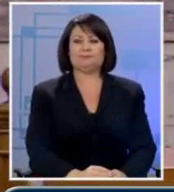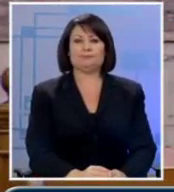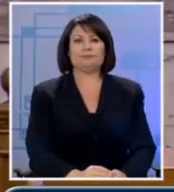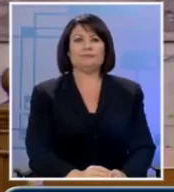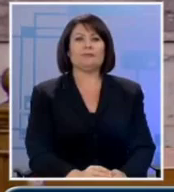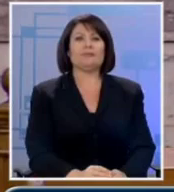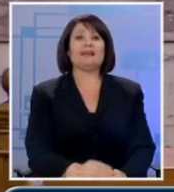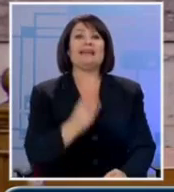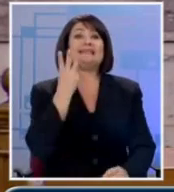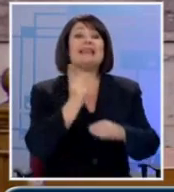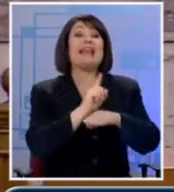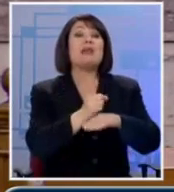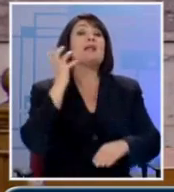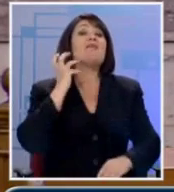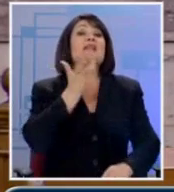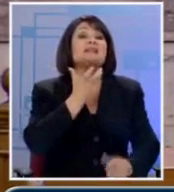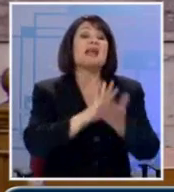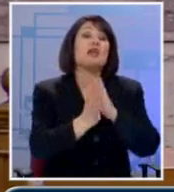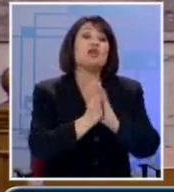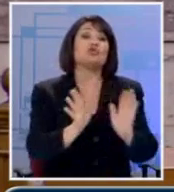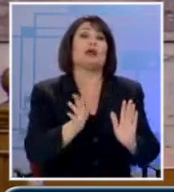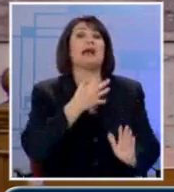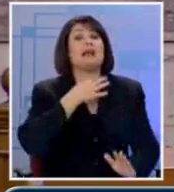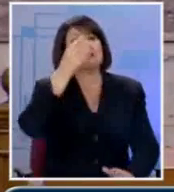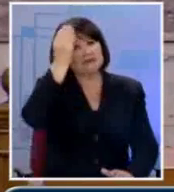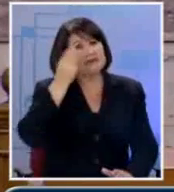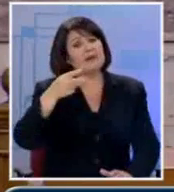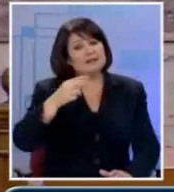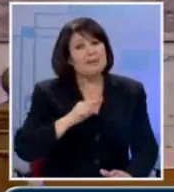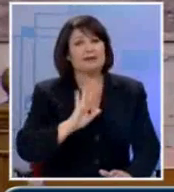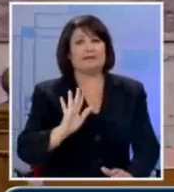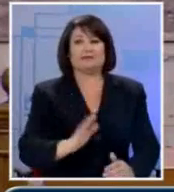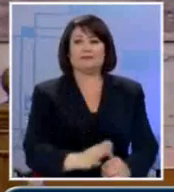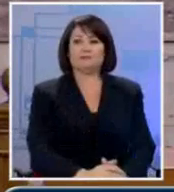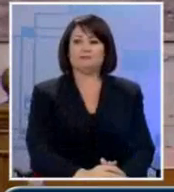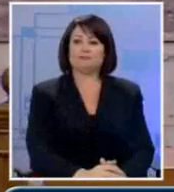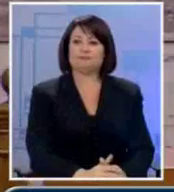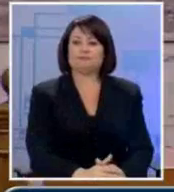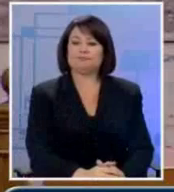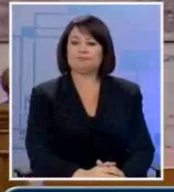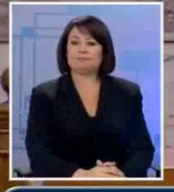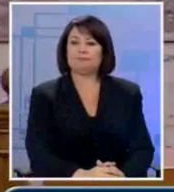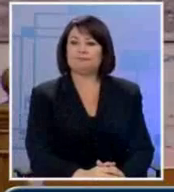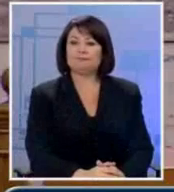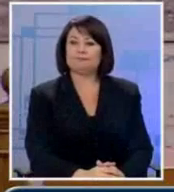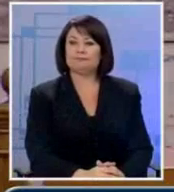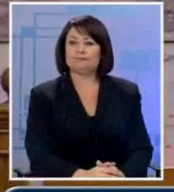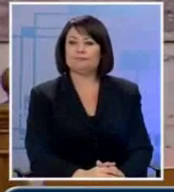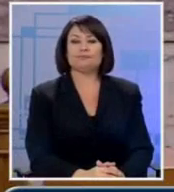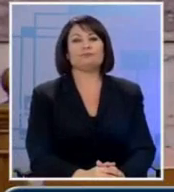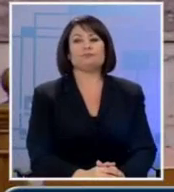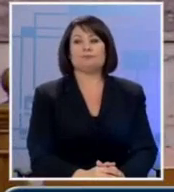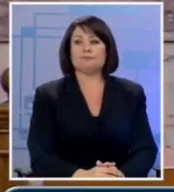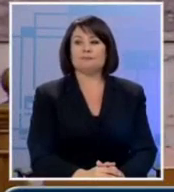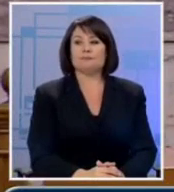παρέμβαση τριών λεπτών ο κύριος Βενζέλος. Και αν χρειαστεί ο κύριος Τσίπρας, θα απαντήσει. Παρακαλώ. Κύριε Βενζέλο,